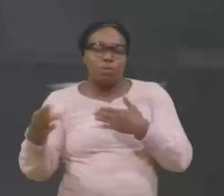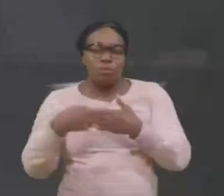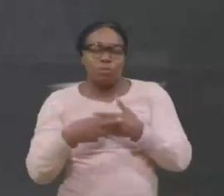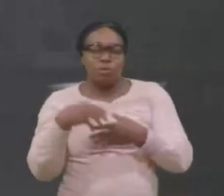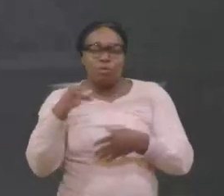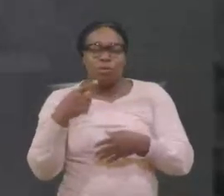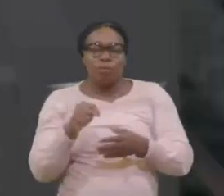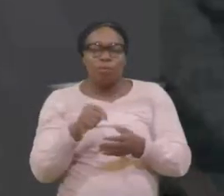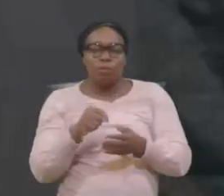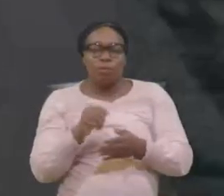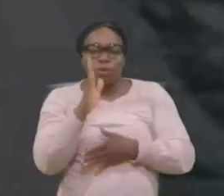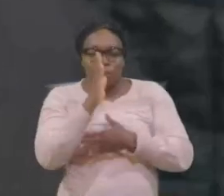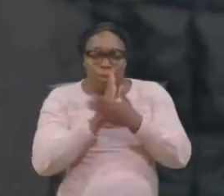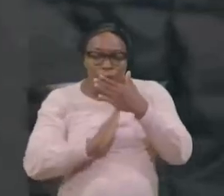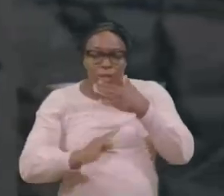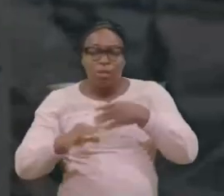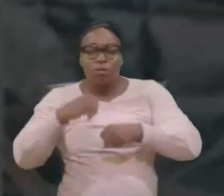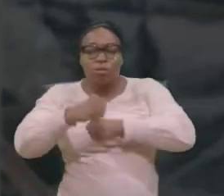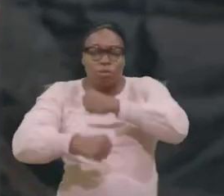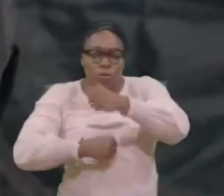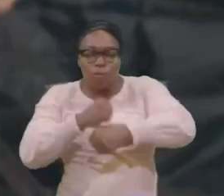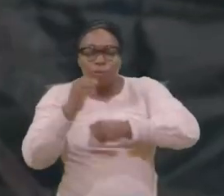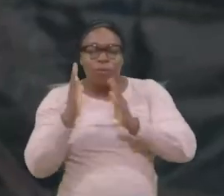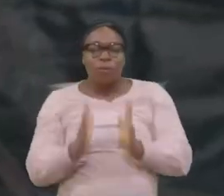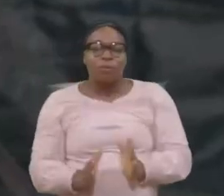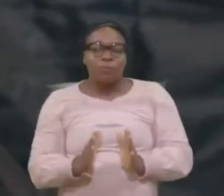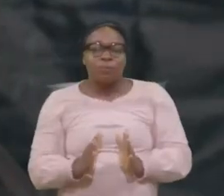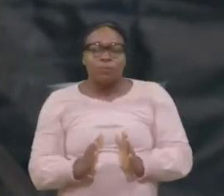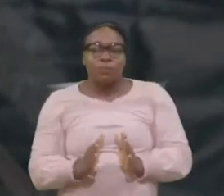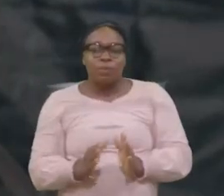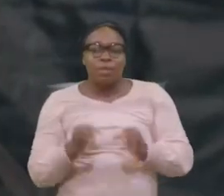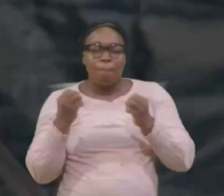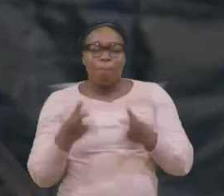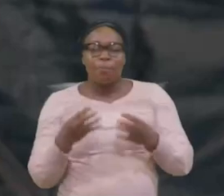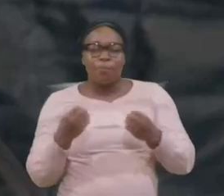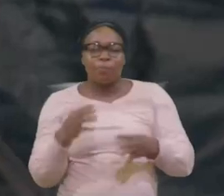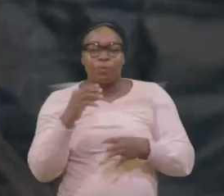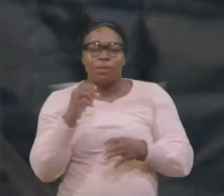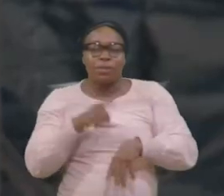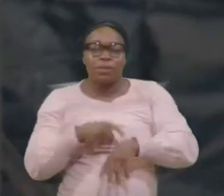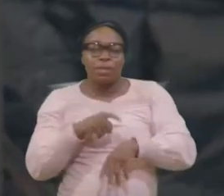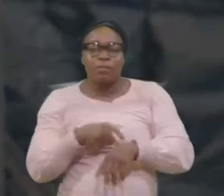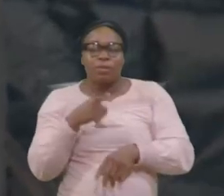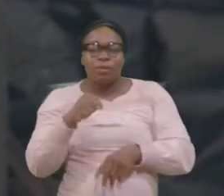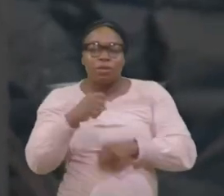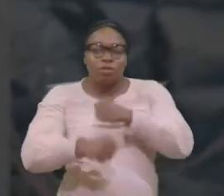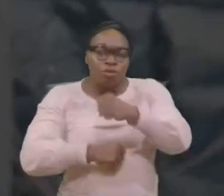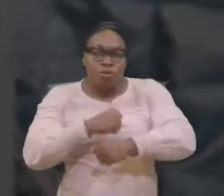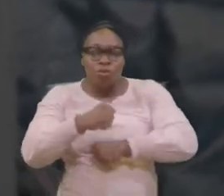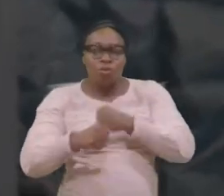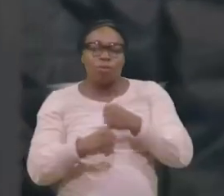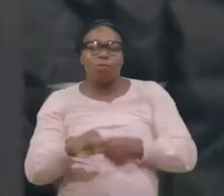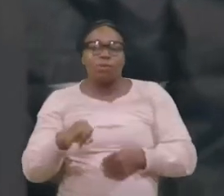souffrant pénitent plusieurs fois la souffrance